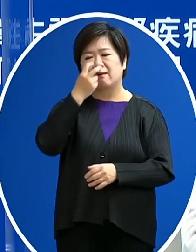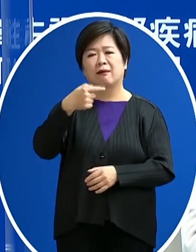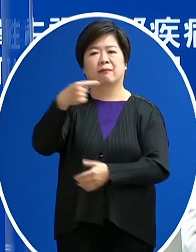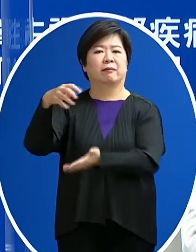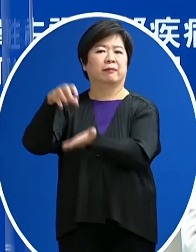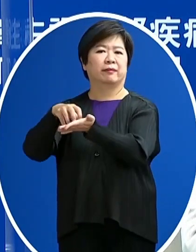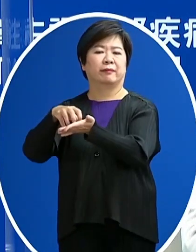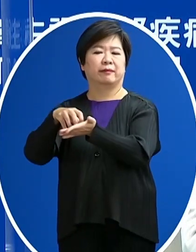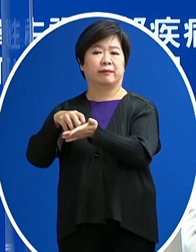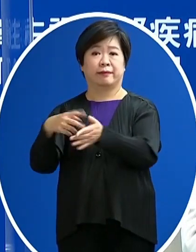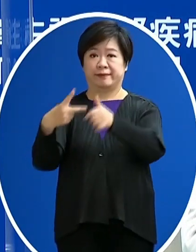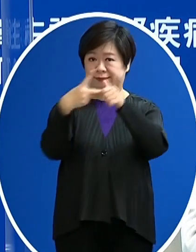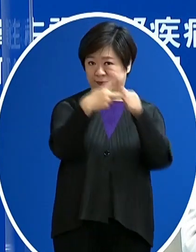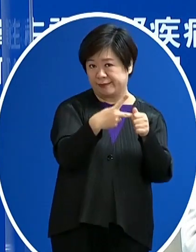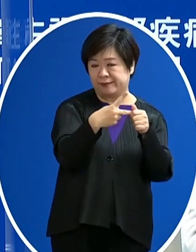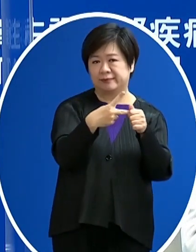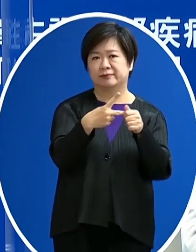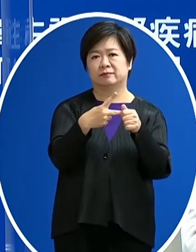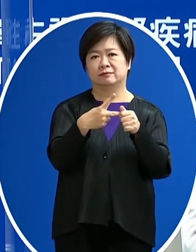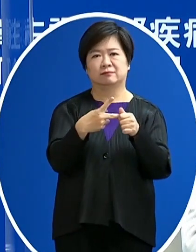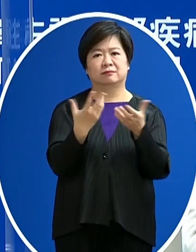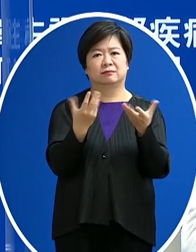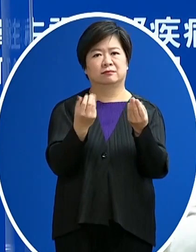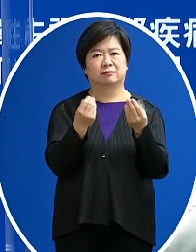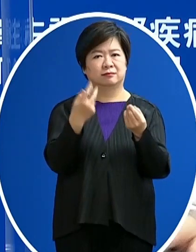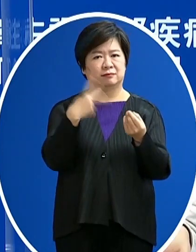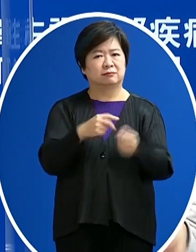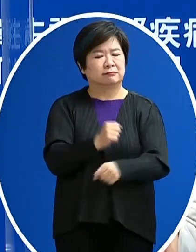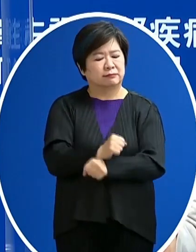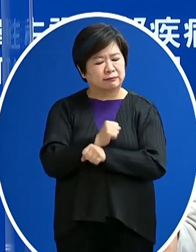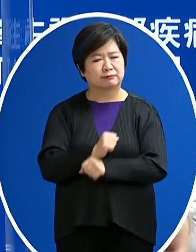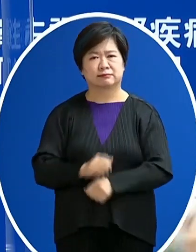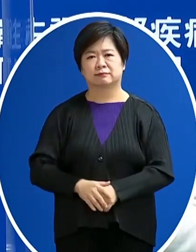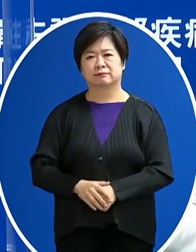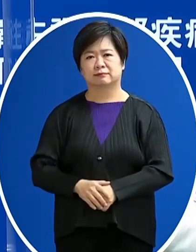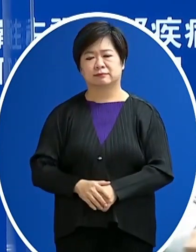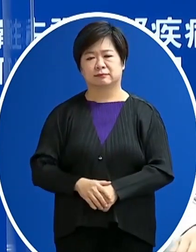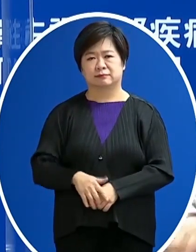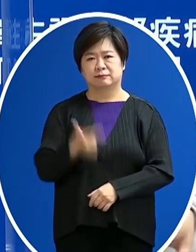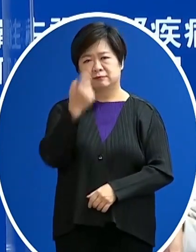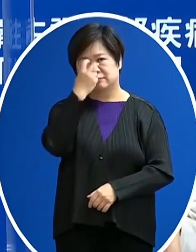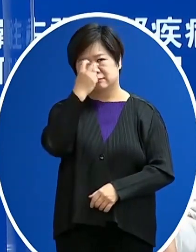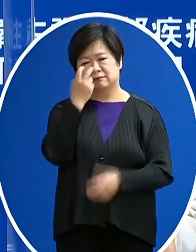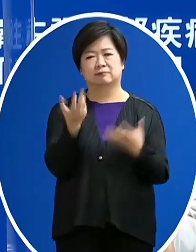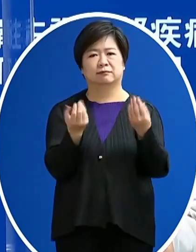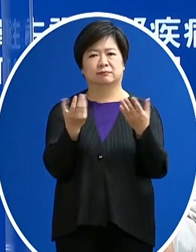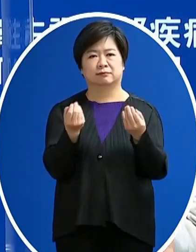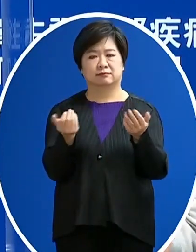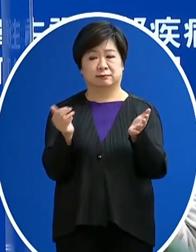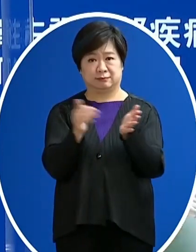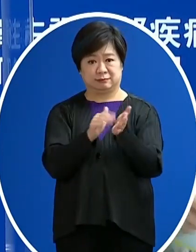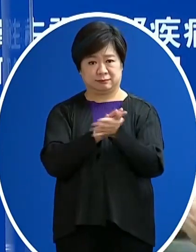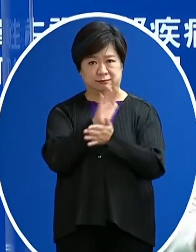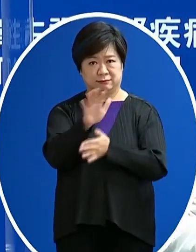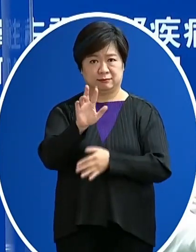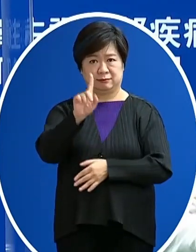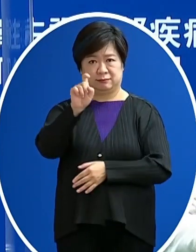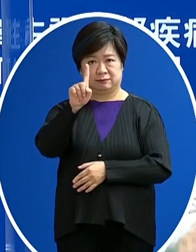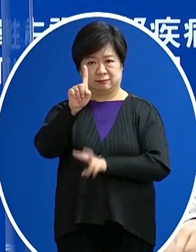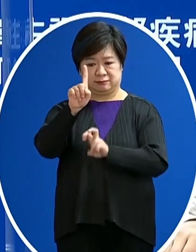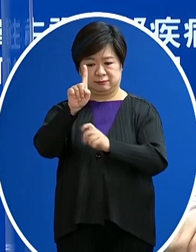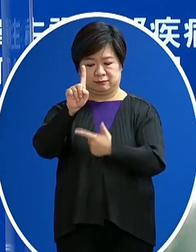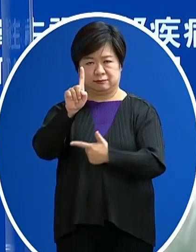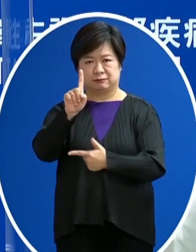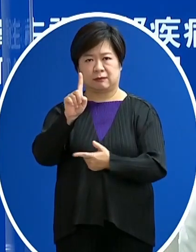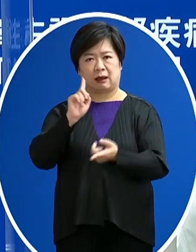然後第二次的時候就沒有再提高警覺 在做快篩 那直到有第一次到11月26號有